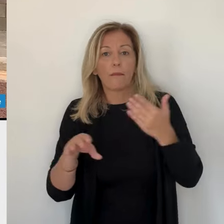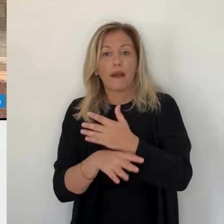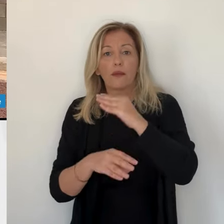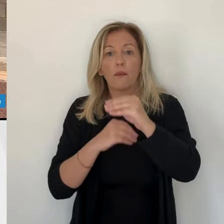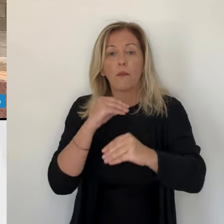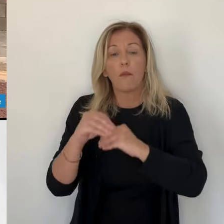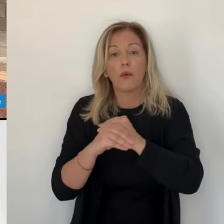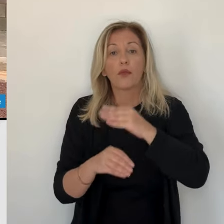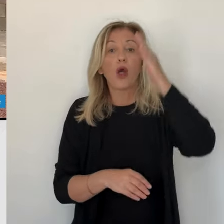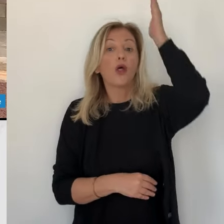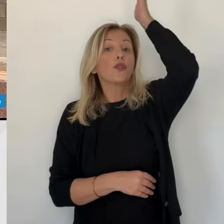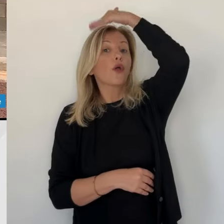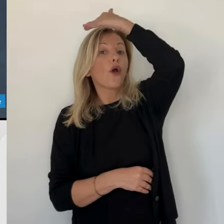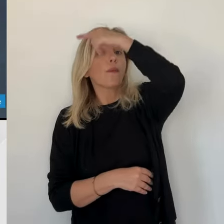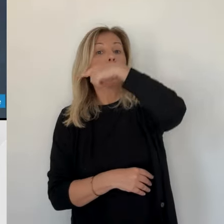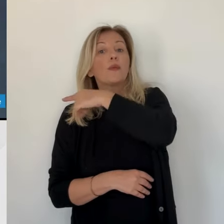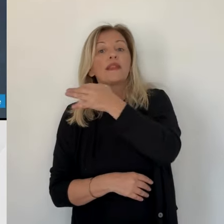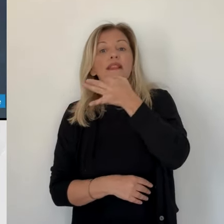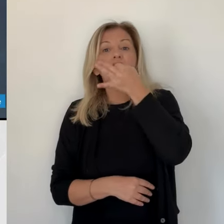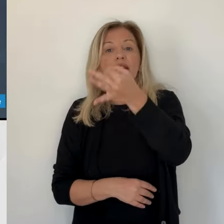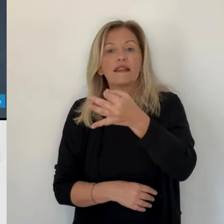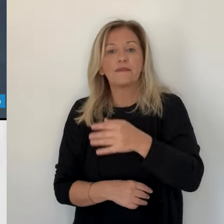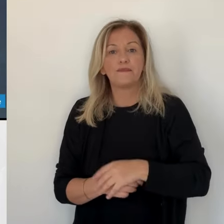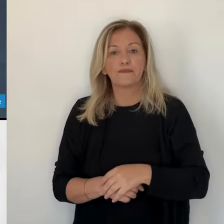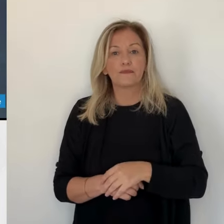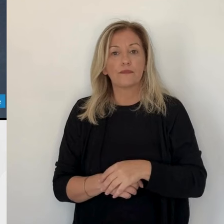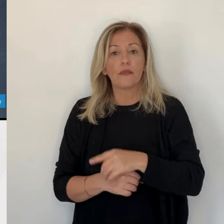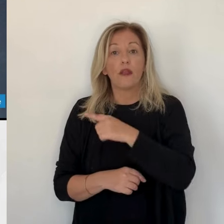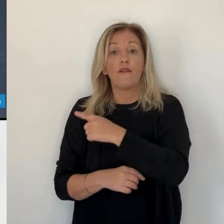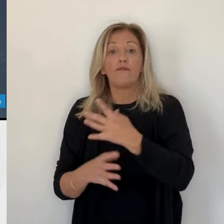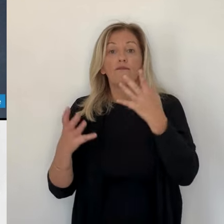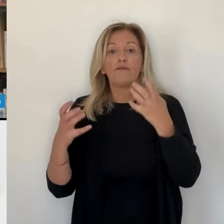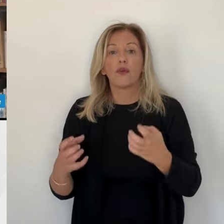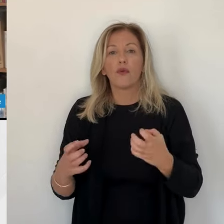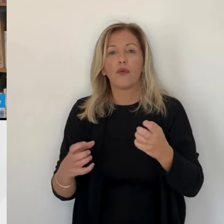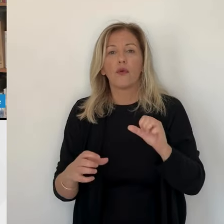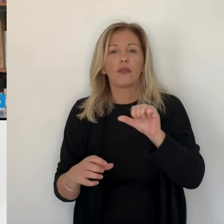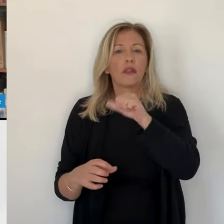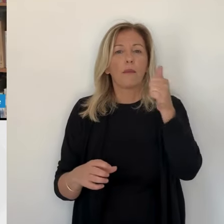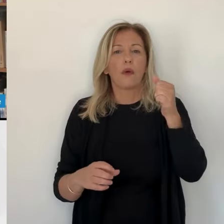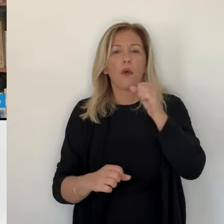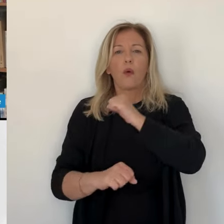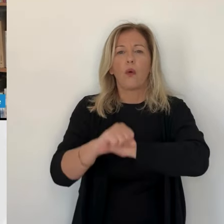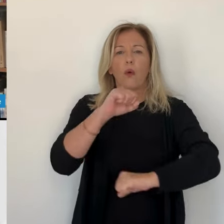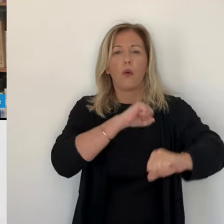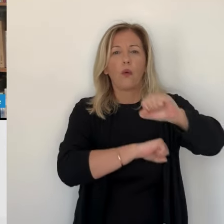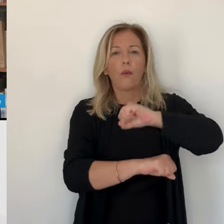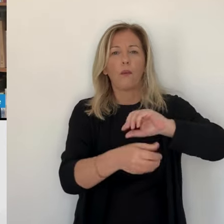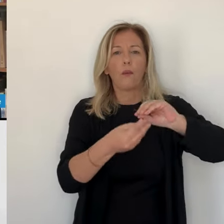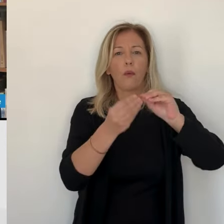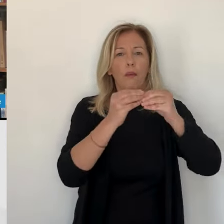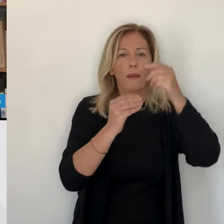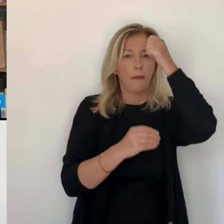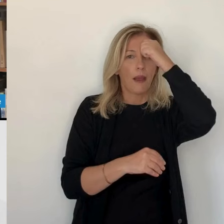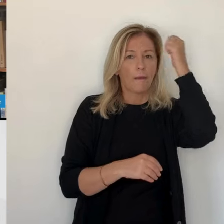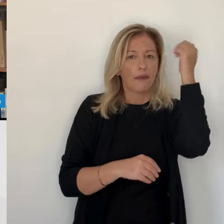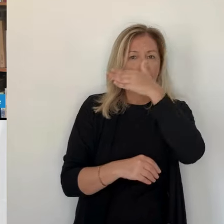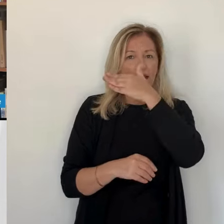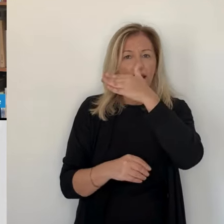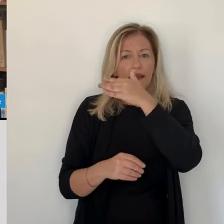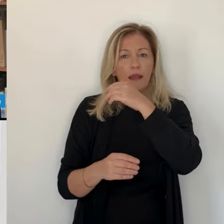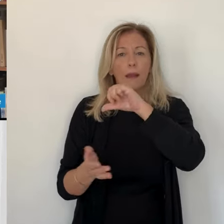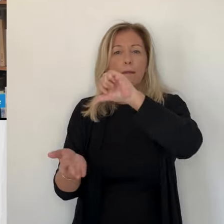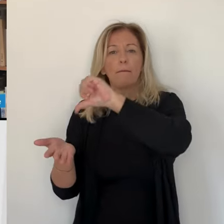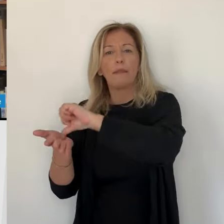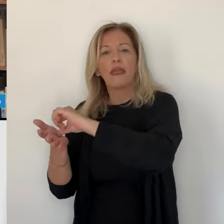commentaire relève de la politique internationale. Nous avons noté que lors de sa campagne électorale, il avait affirmé que de la part